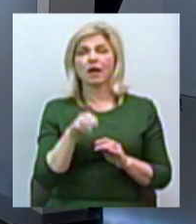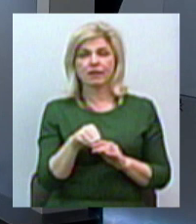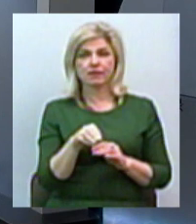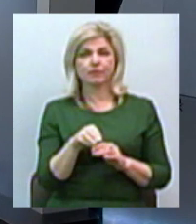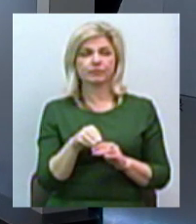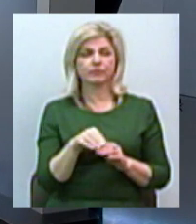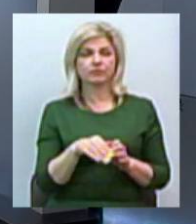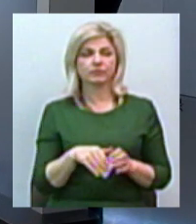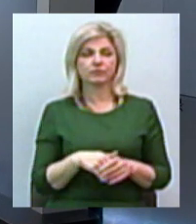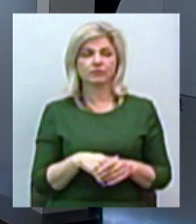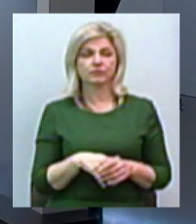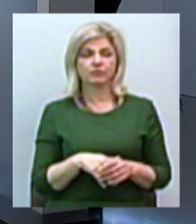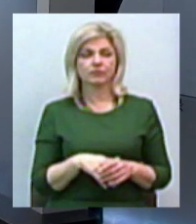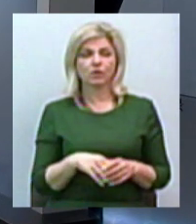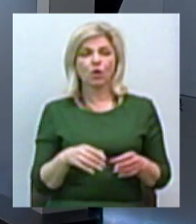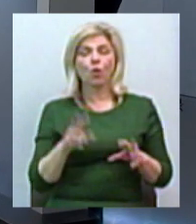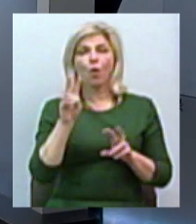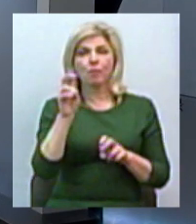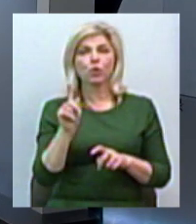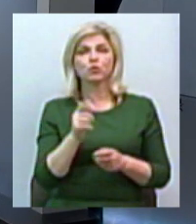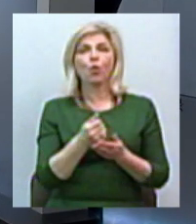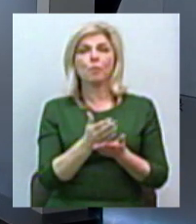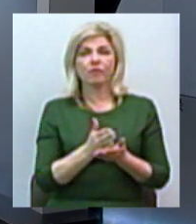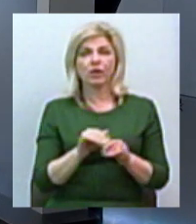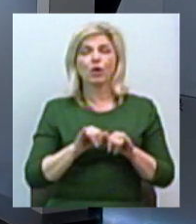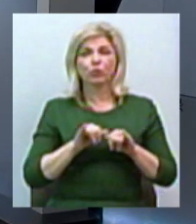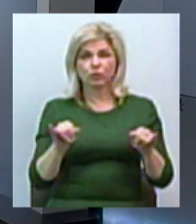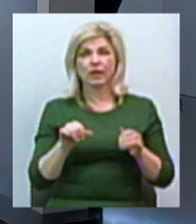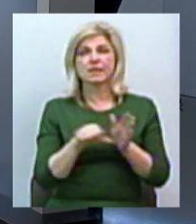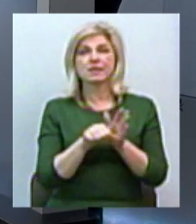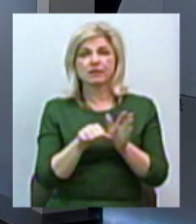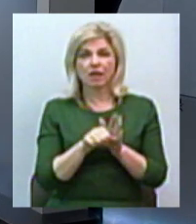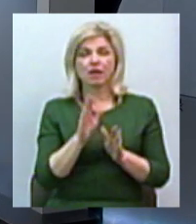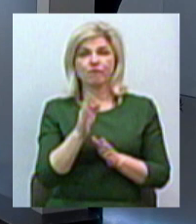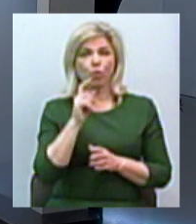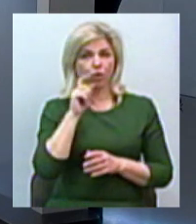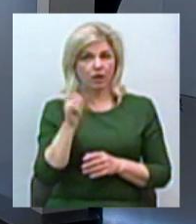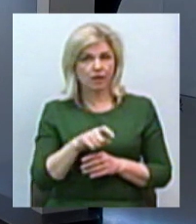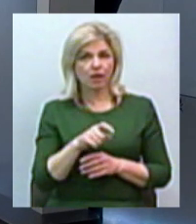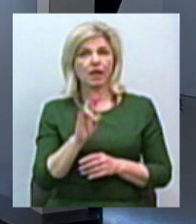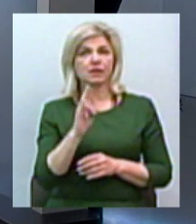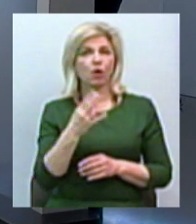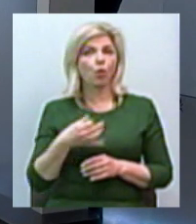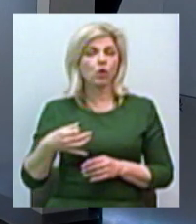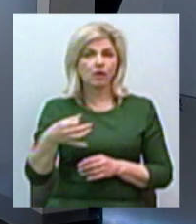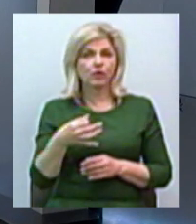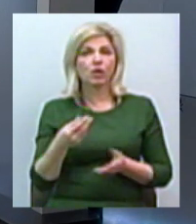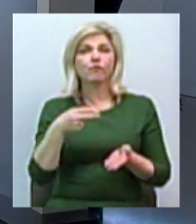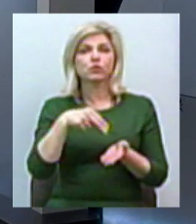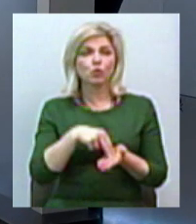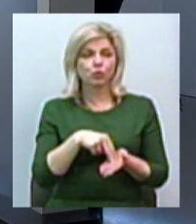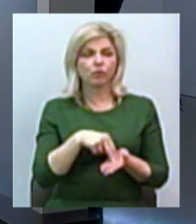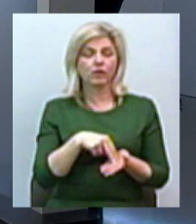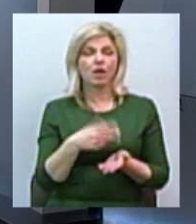відповідальністю «Зеонбуд», компанія, яка забезпечує поширені сигналу цифрового телебачення в Україні, на Миколаївщині встановлені